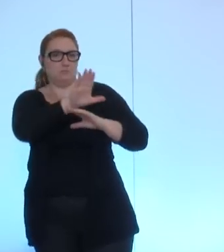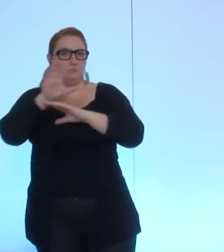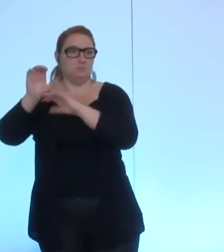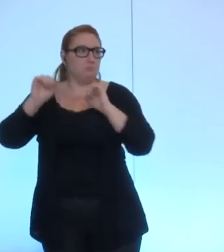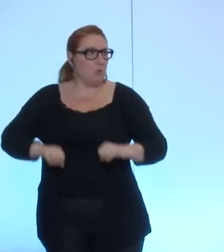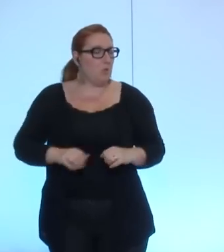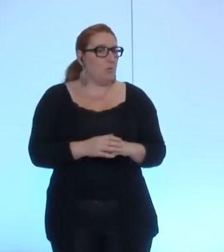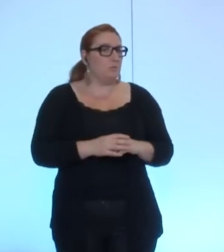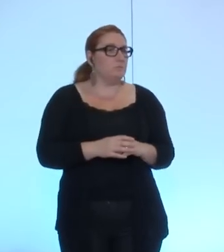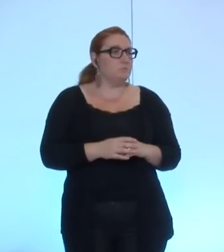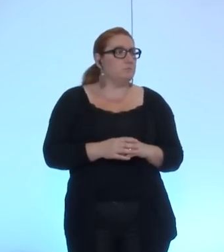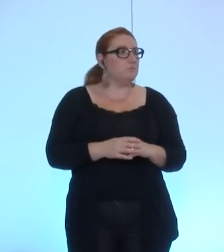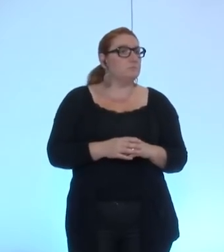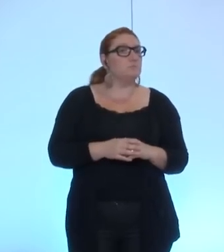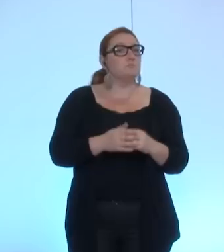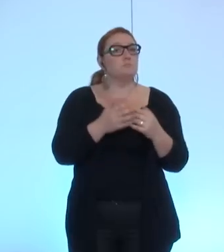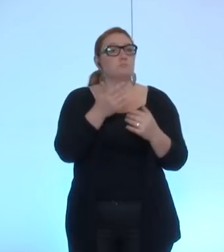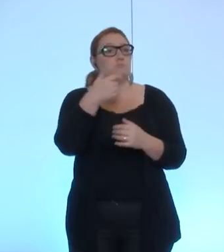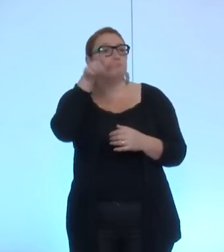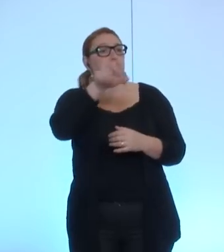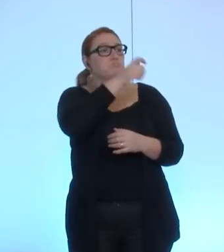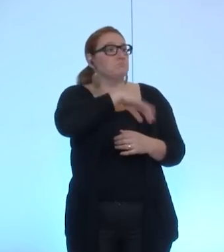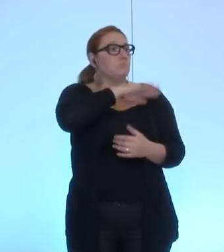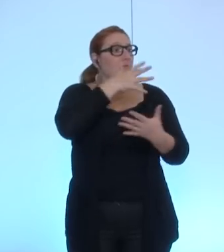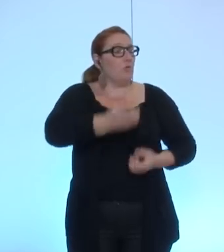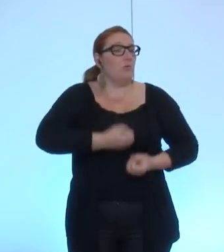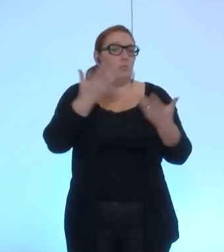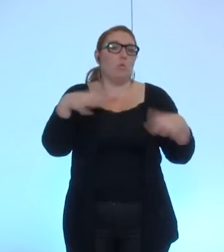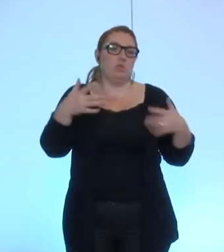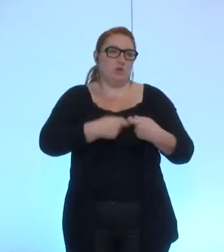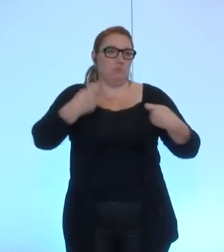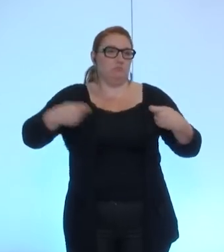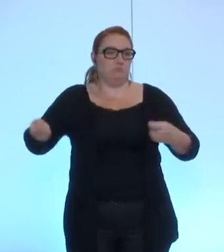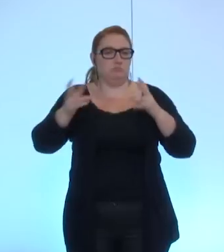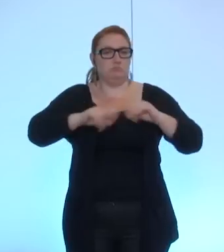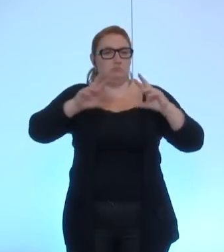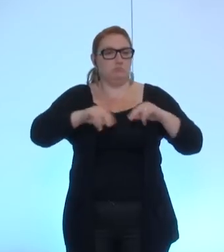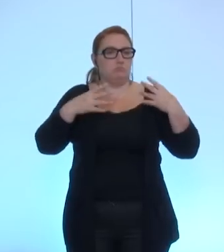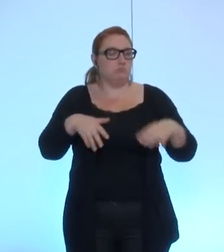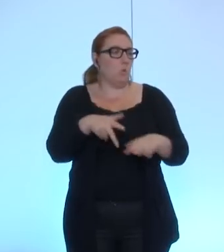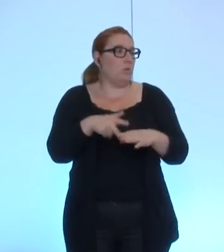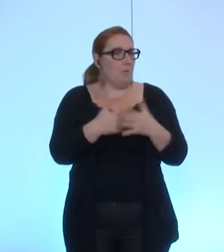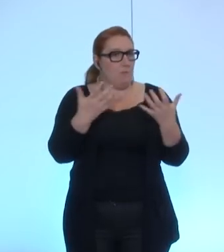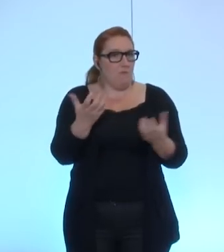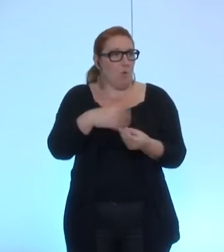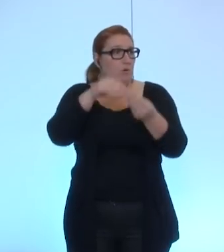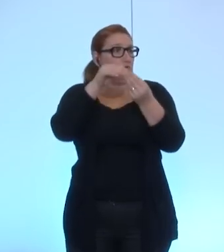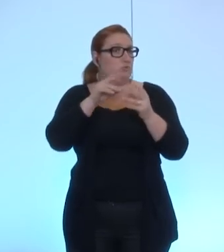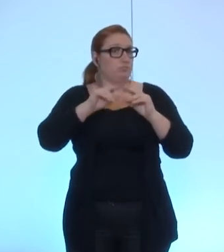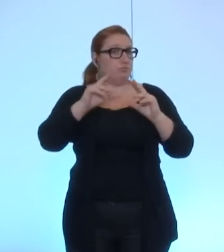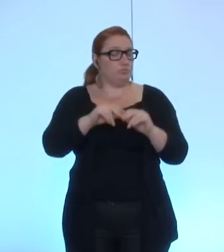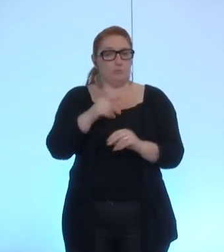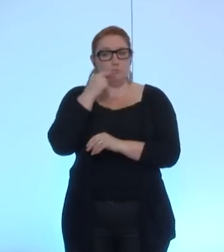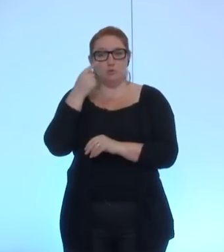ceux qui le souhaitent peuvent en dire deux mots même s'ils se sont largement exprimés sur le sujet de leurs propos initiaux monsieur Safar